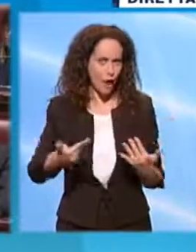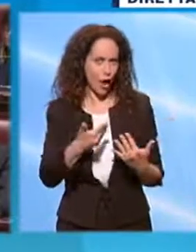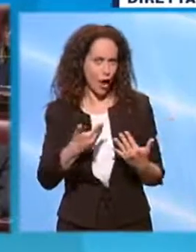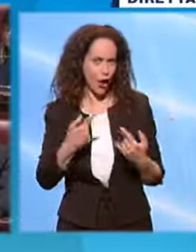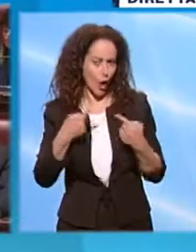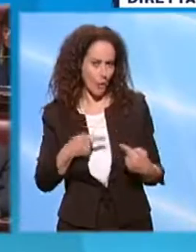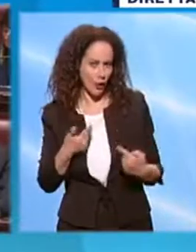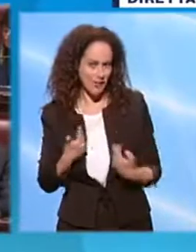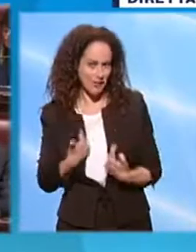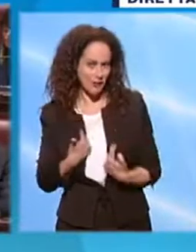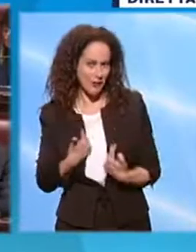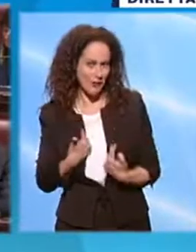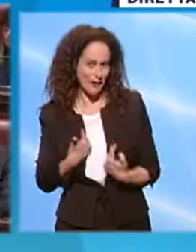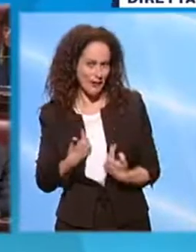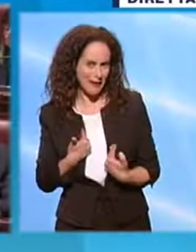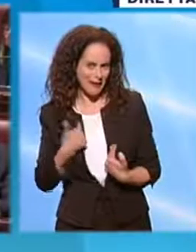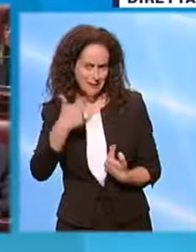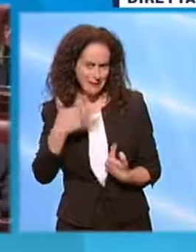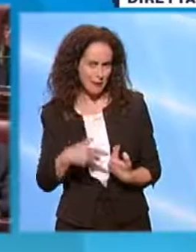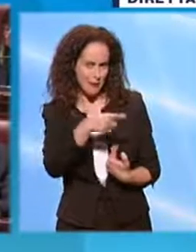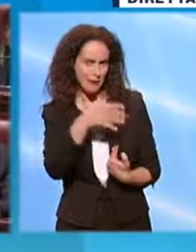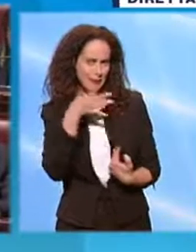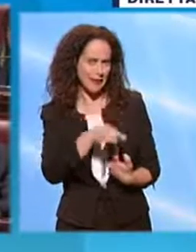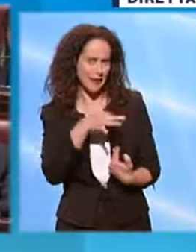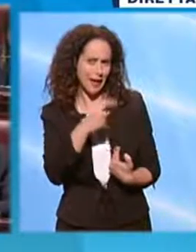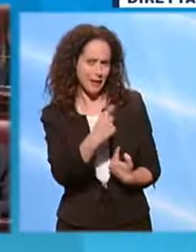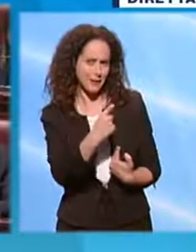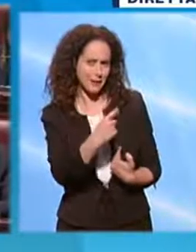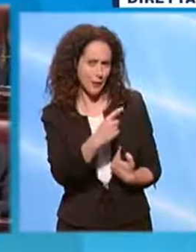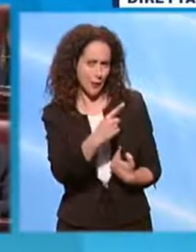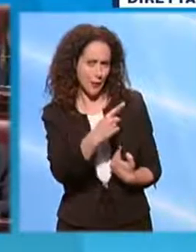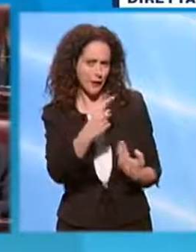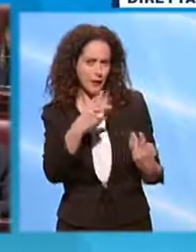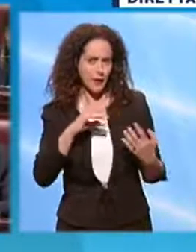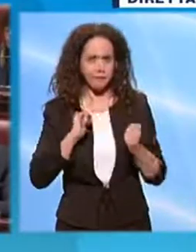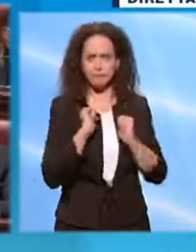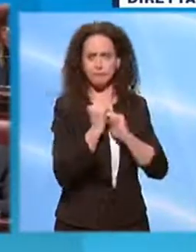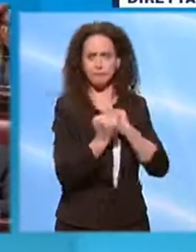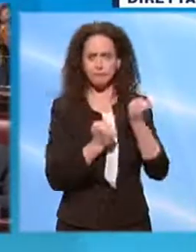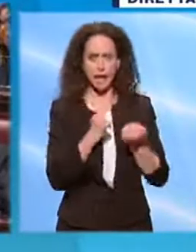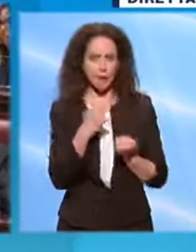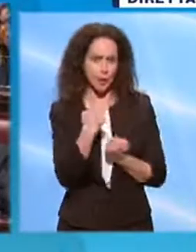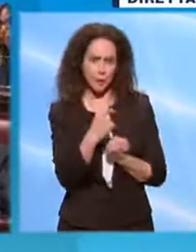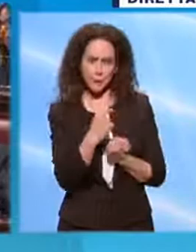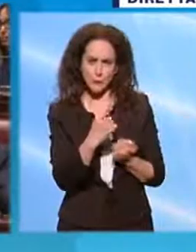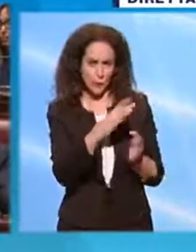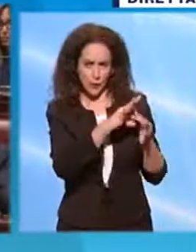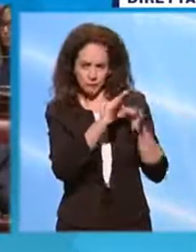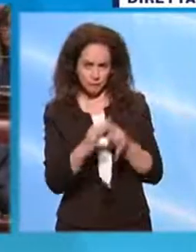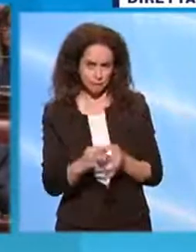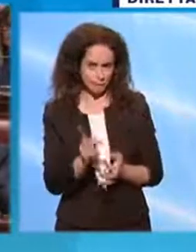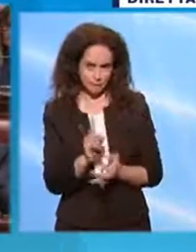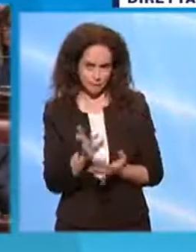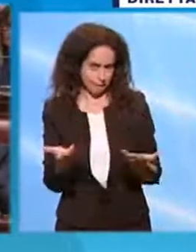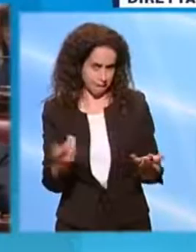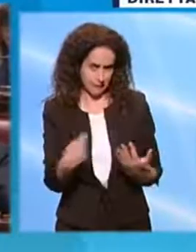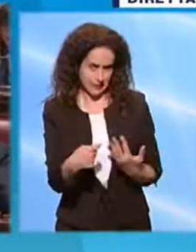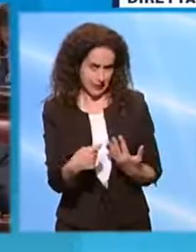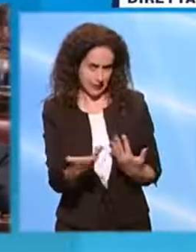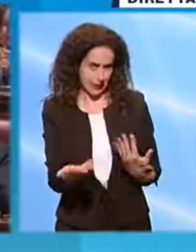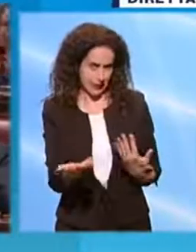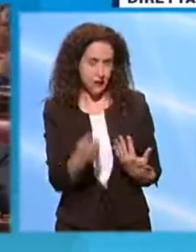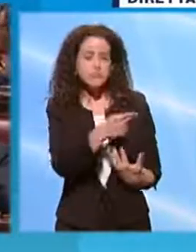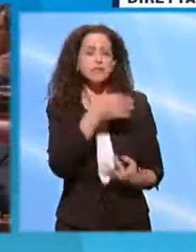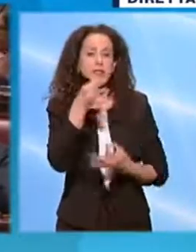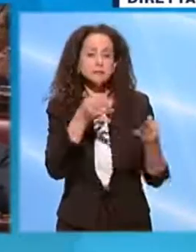consapevoli del fatto che quello che lei dichiara non corrisponde ai suoi atti, Presidente Conte, altrimenti lei dovrebbe spiegare agli italiani